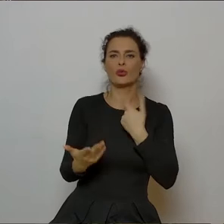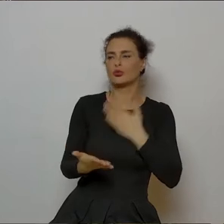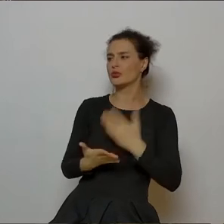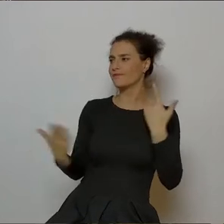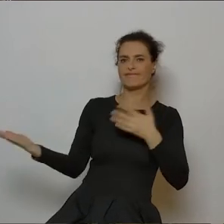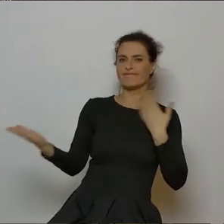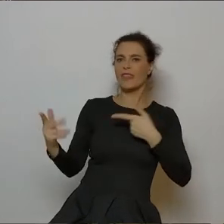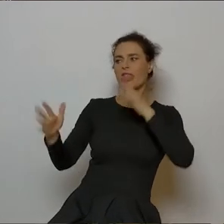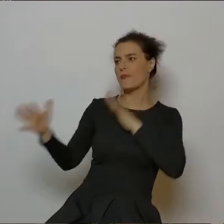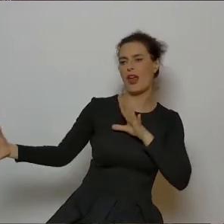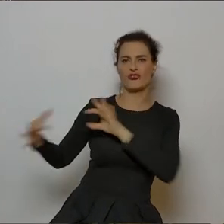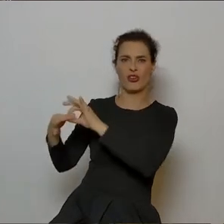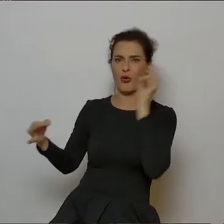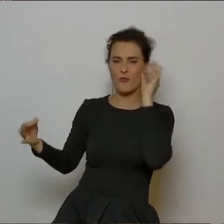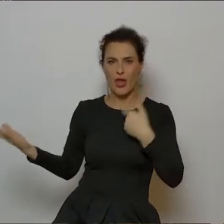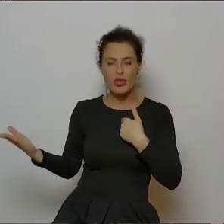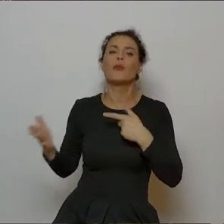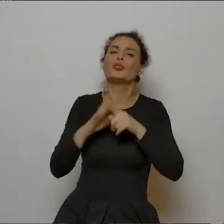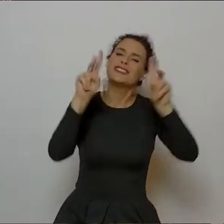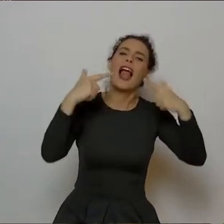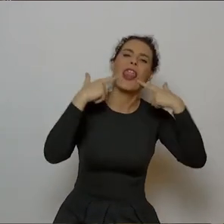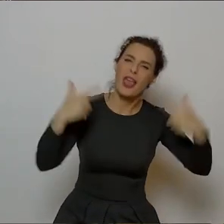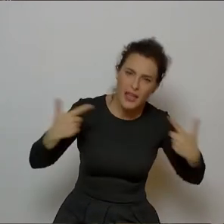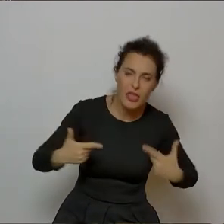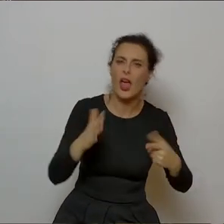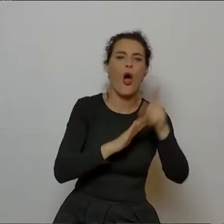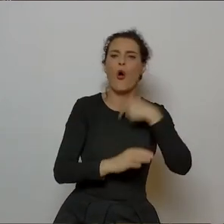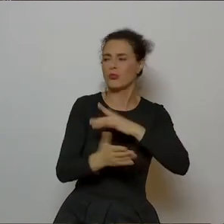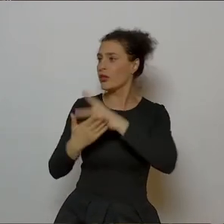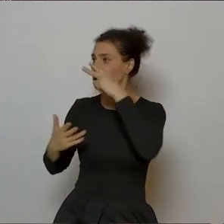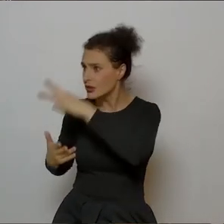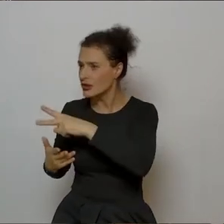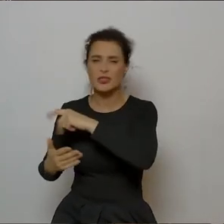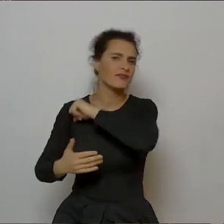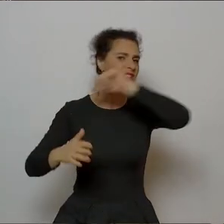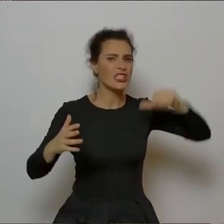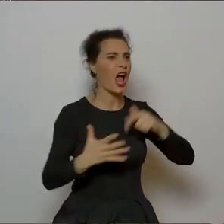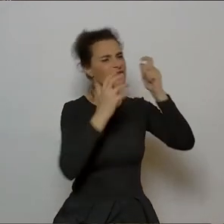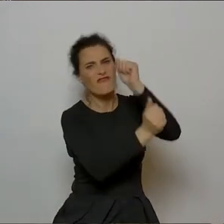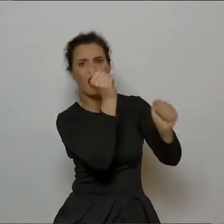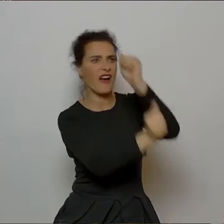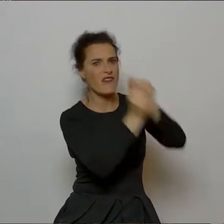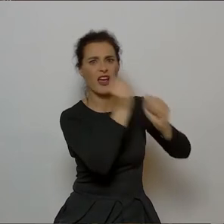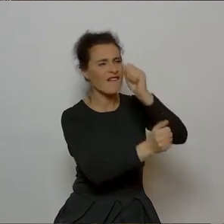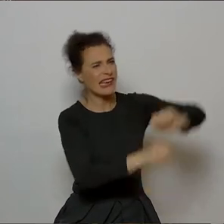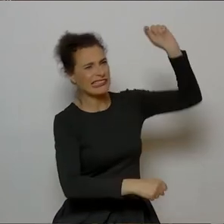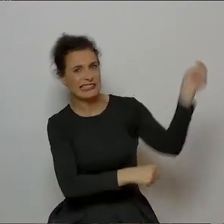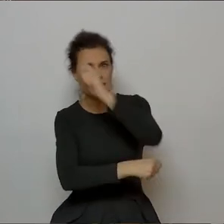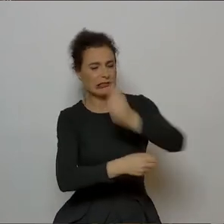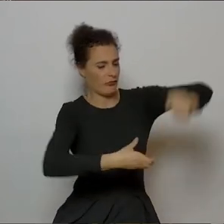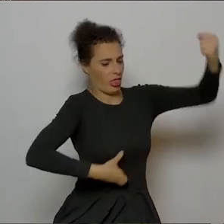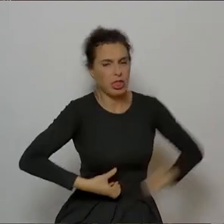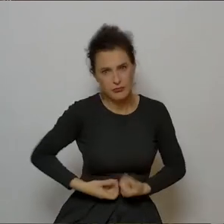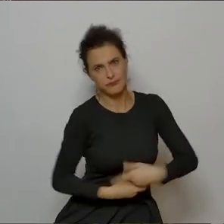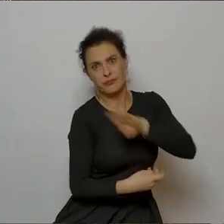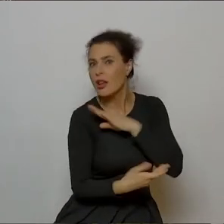on już nie będzie. Jest taka legenda, taka wersja legendy, że on sam się potem rzucił na mieczy i się przebił, bo tak bardzo ją kochał. Jednocześnie wiedział, że nie